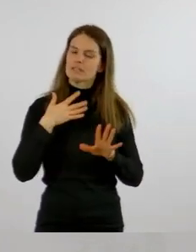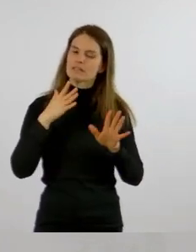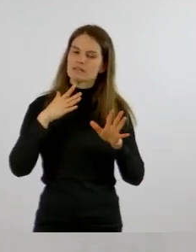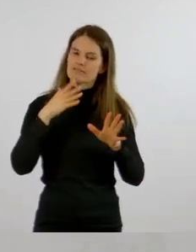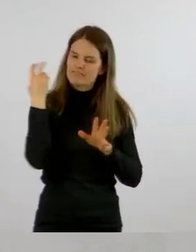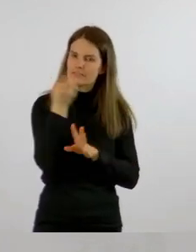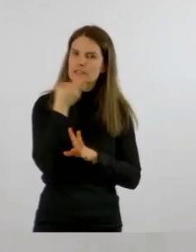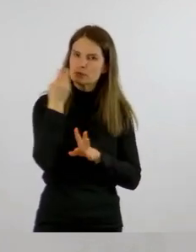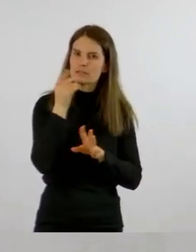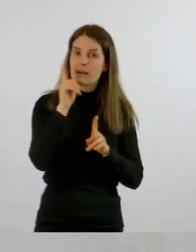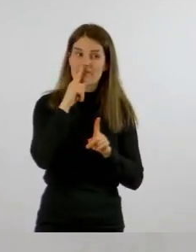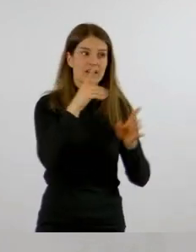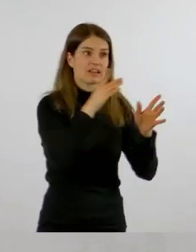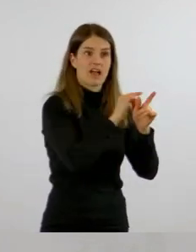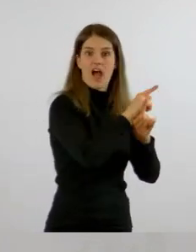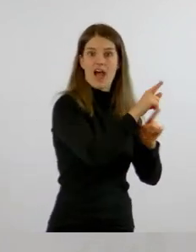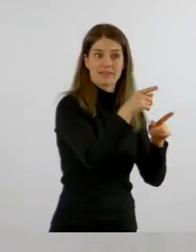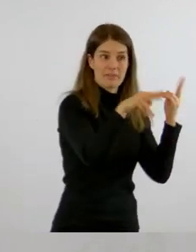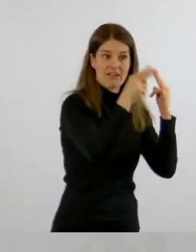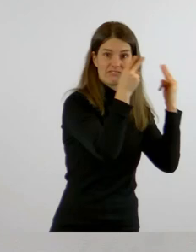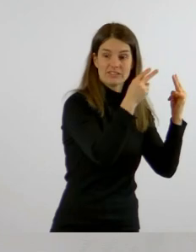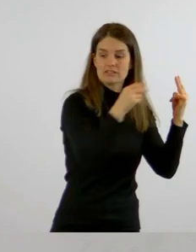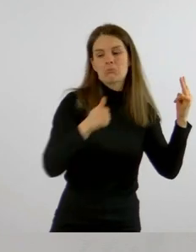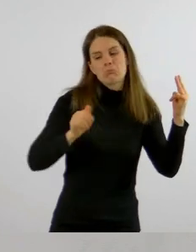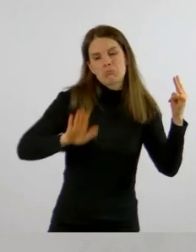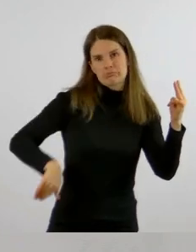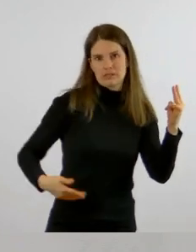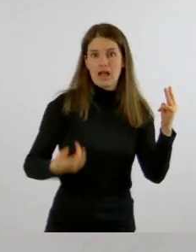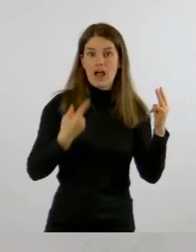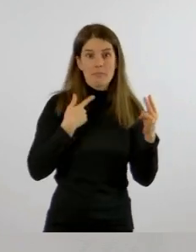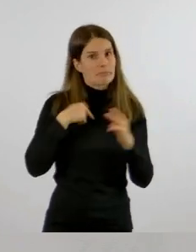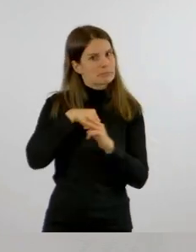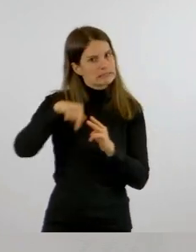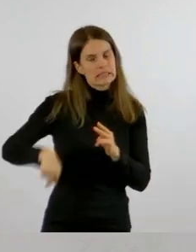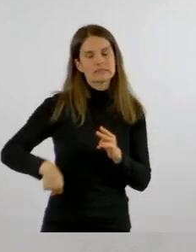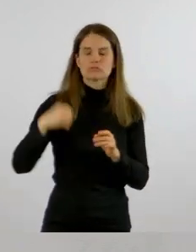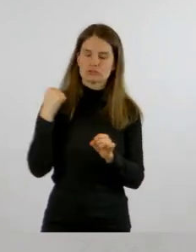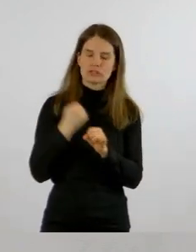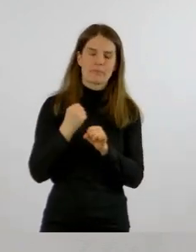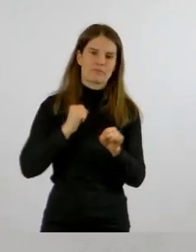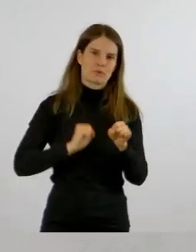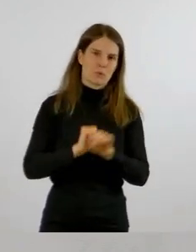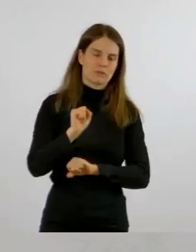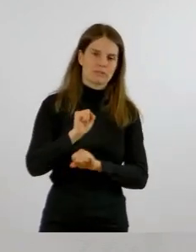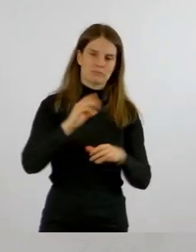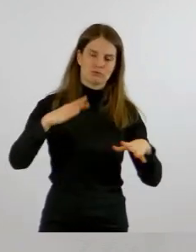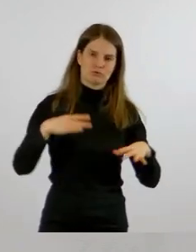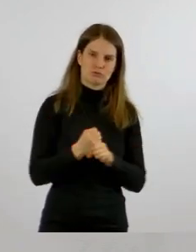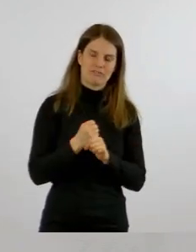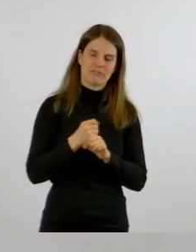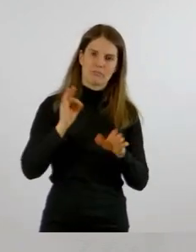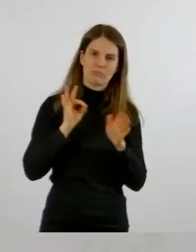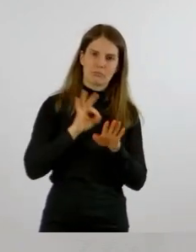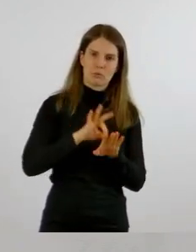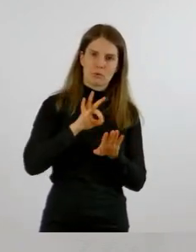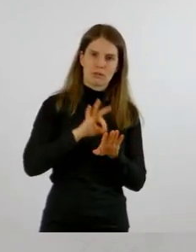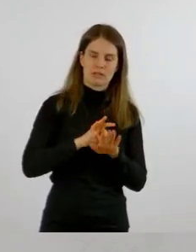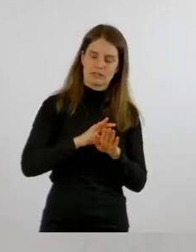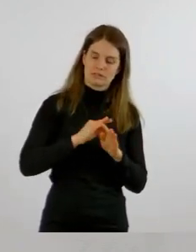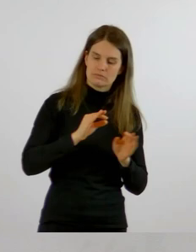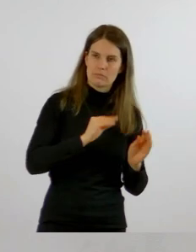Das heißt, die Gesamtinzidenz, die Sie täglich sehen, die ist sauber und richtig berechnet.